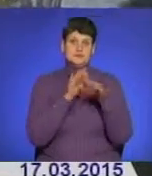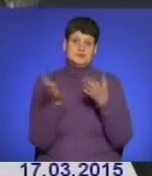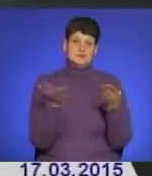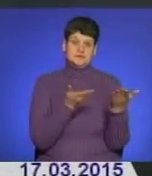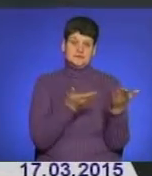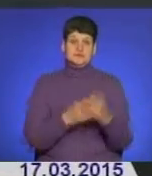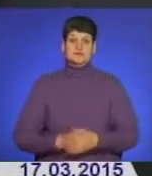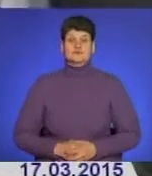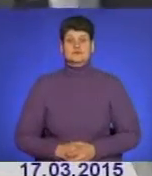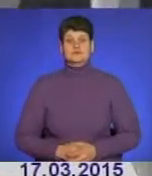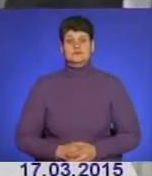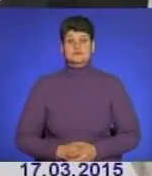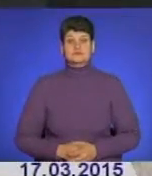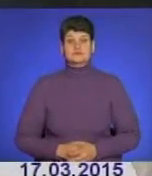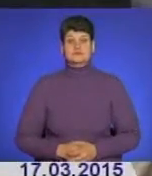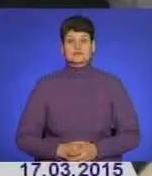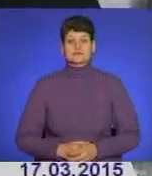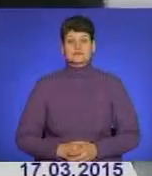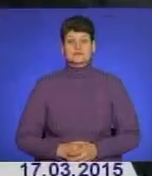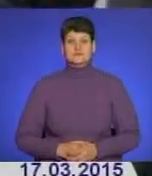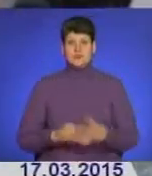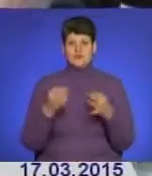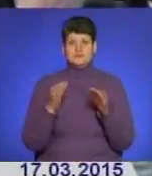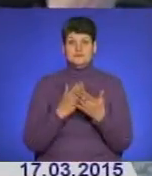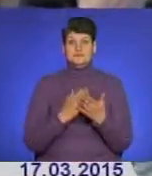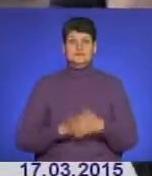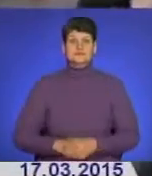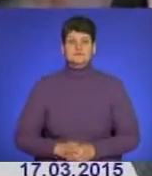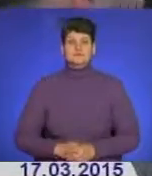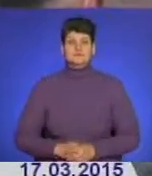Він дозволив. Він дозволив. Він дозволив.